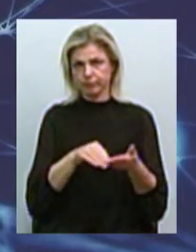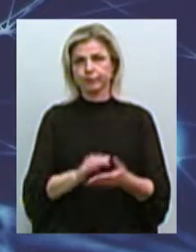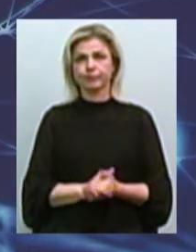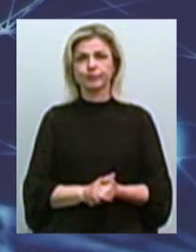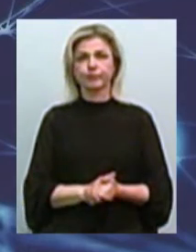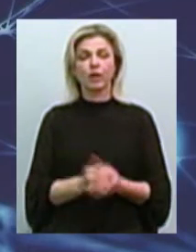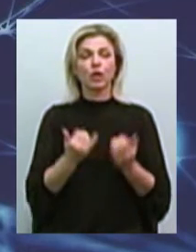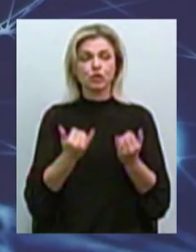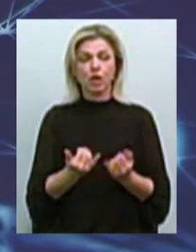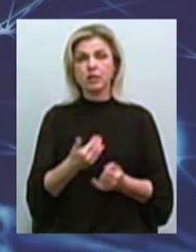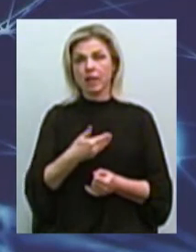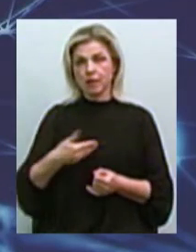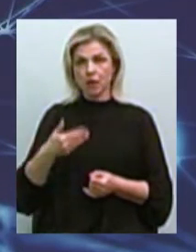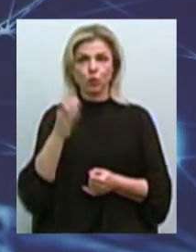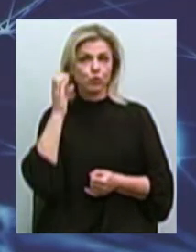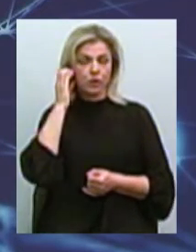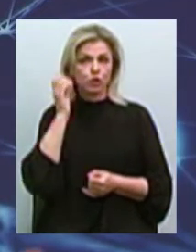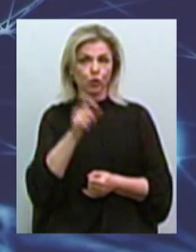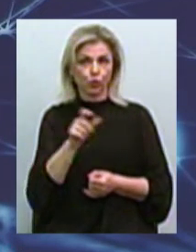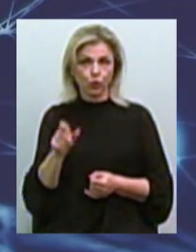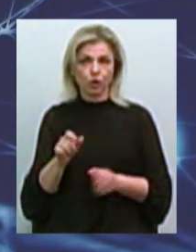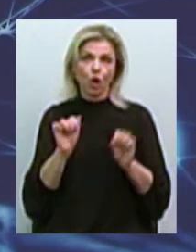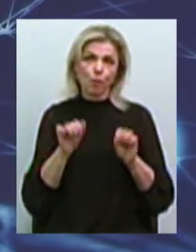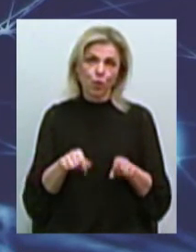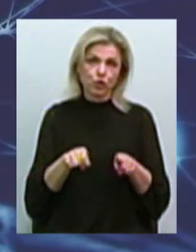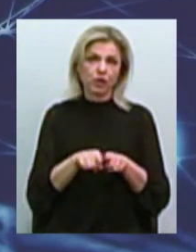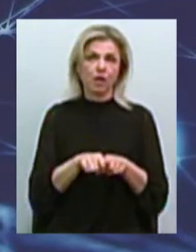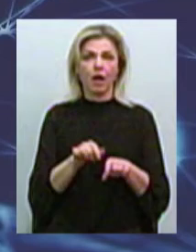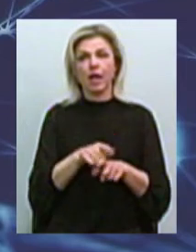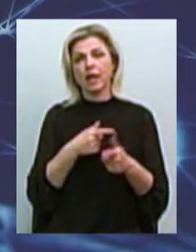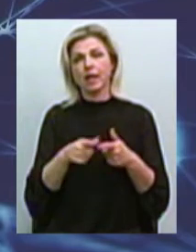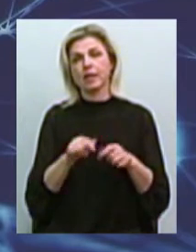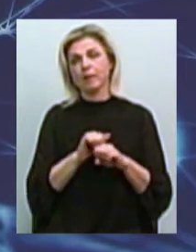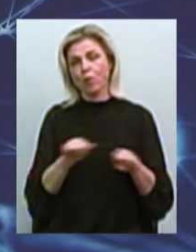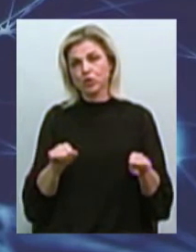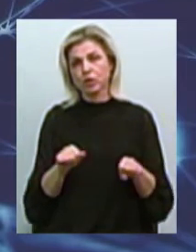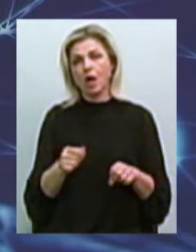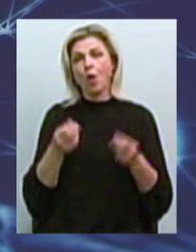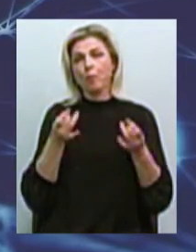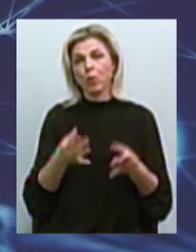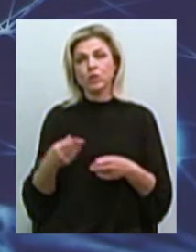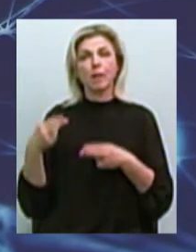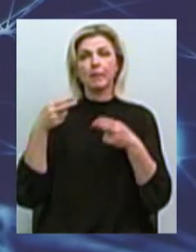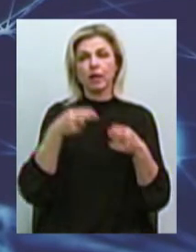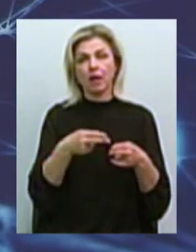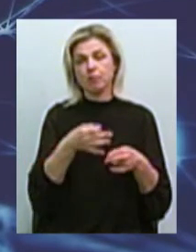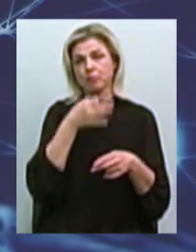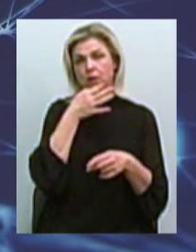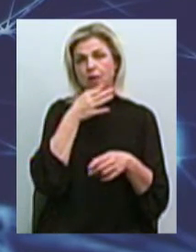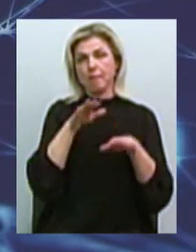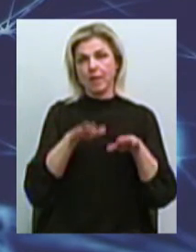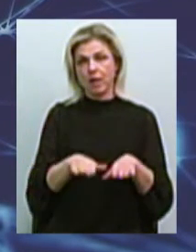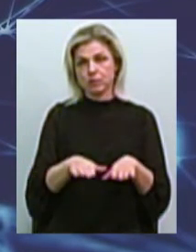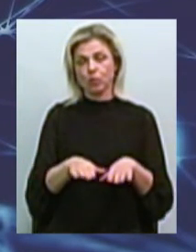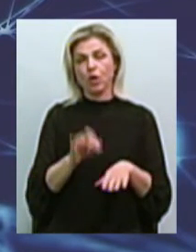сейчас нас почувают глядачі, что можно так, или не можно просто так приехать, сподобалось место какое-то, и